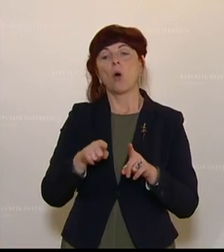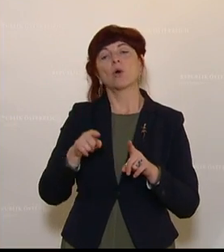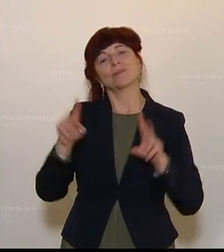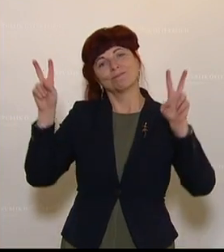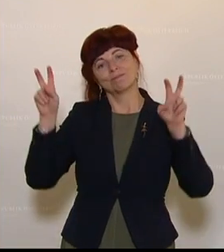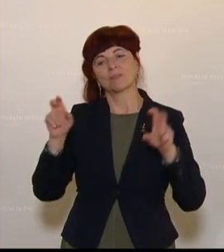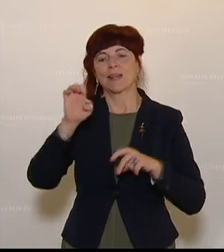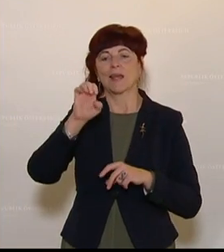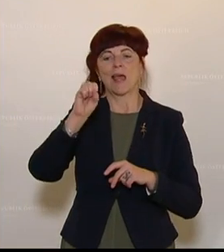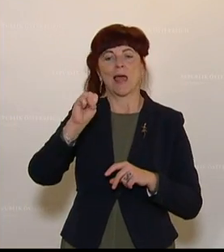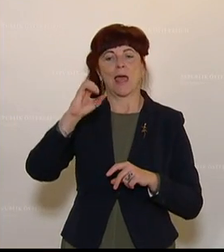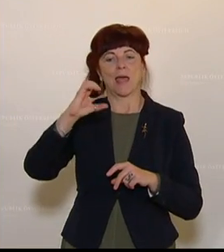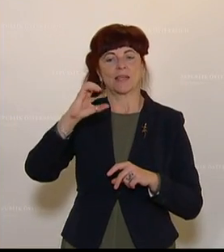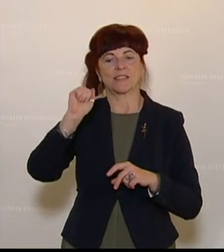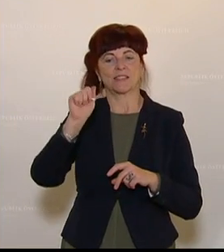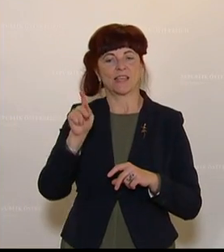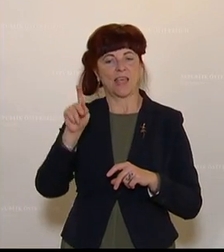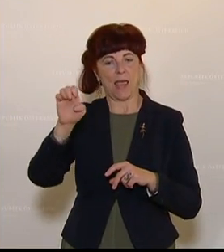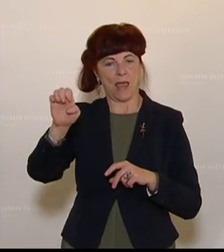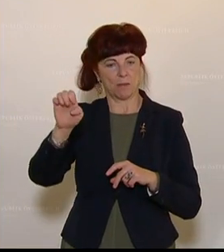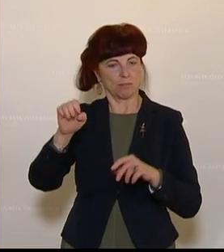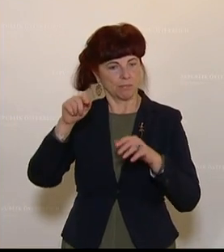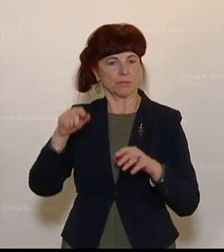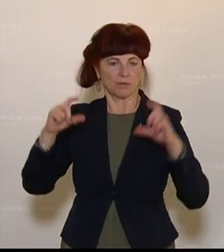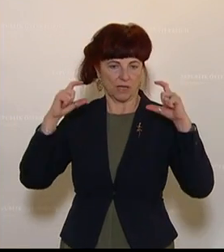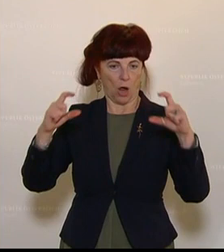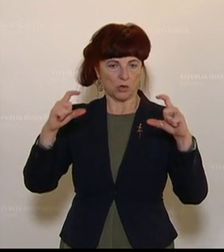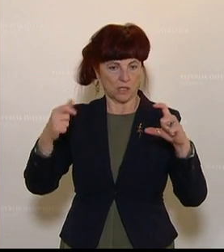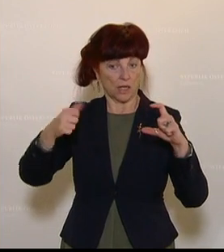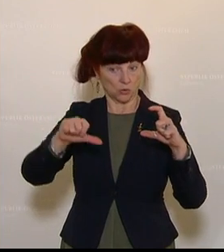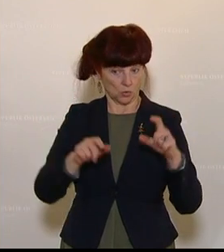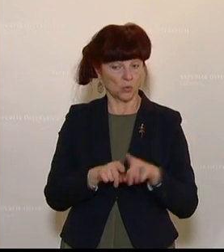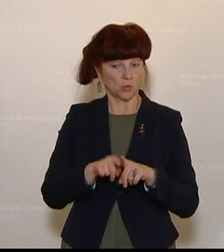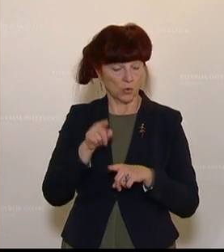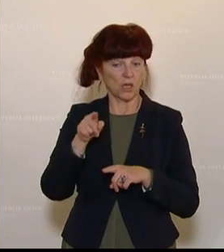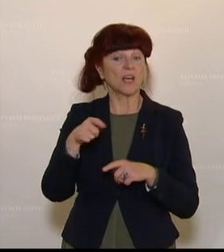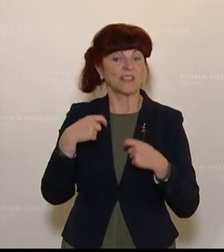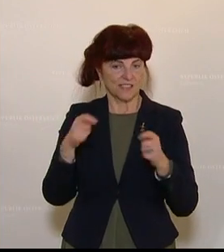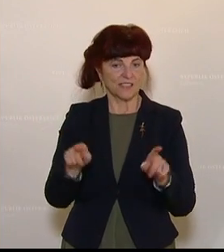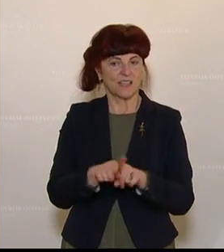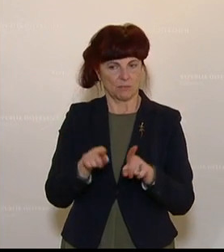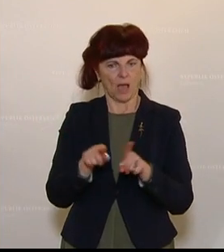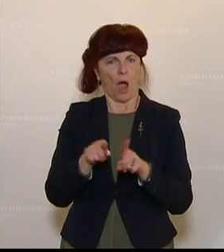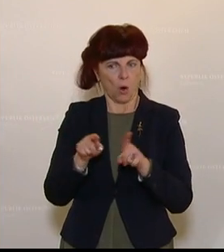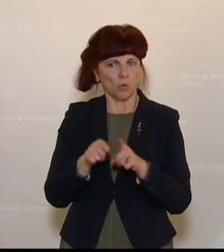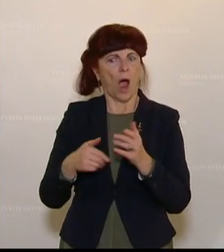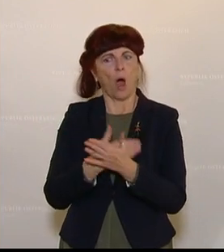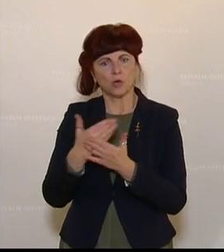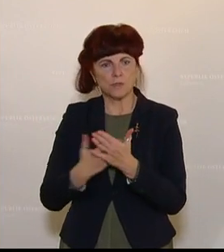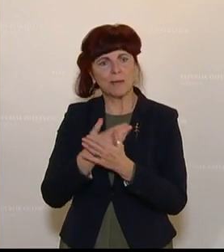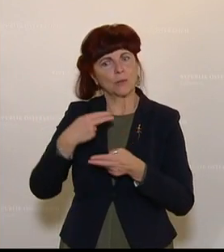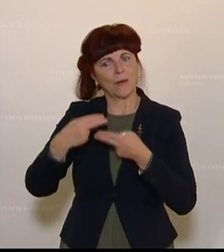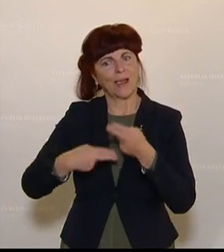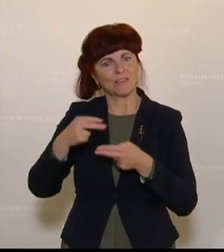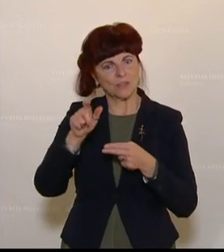Die Ausbildung zur Revisorin, zum Revisor ist nämlich relativ teuer. Und für diejenigen, die sich das nicht leisten können,